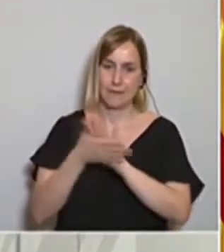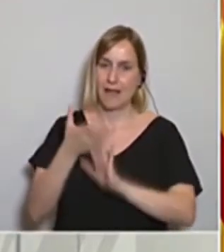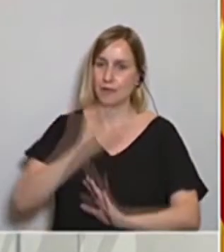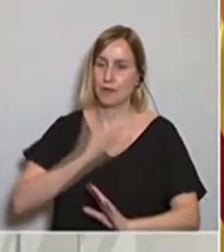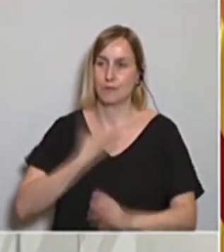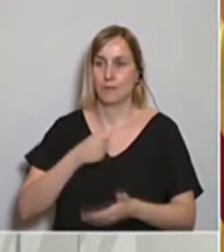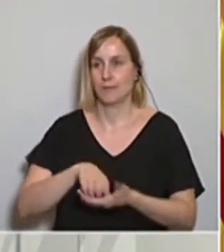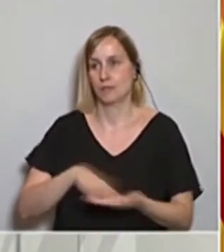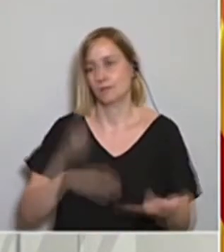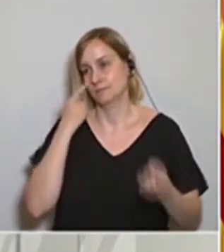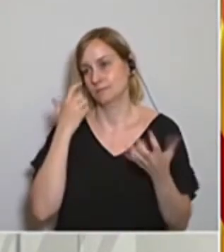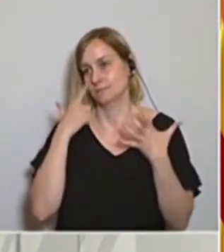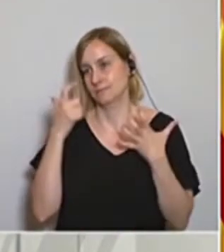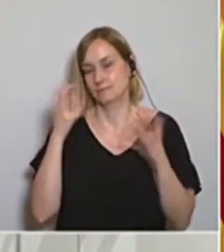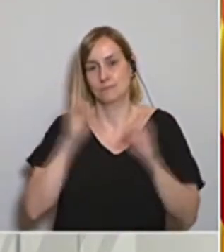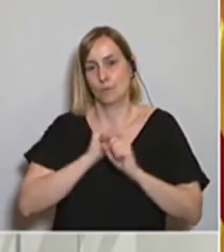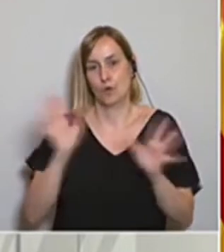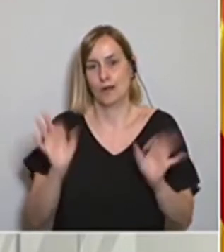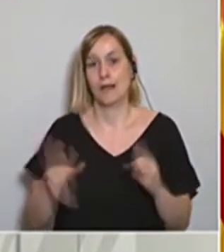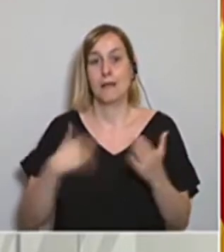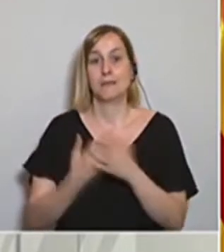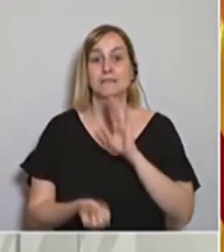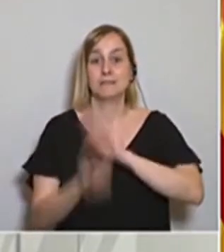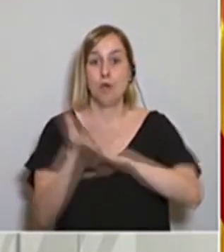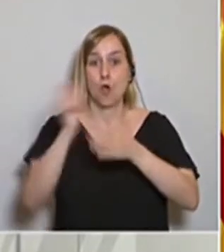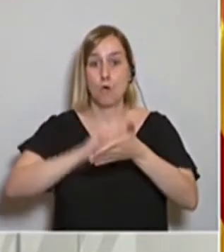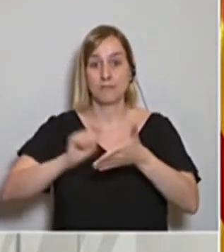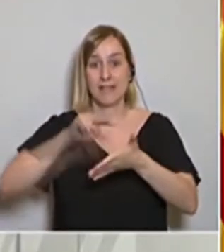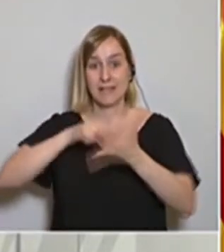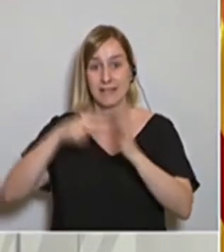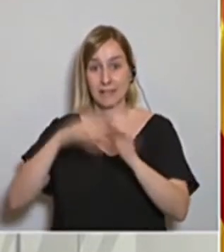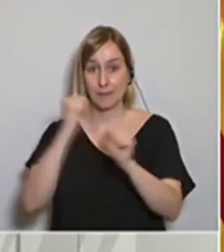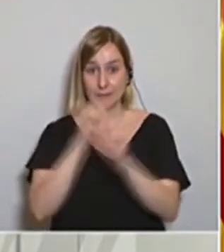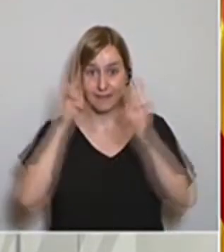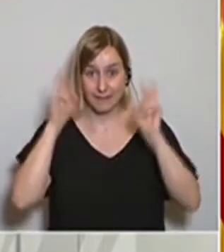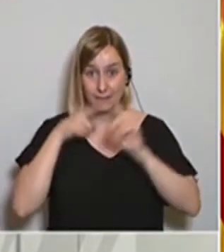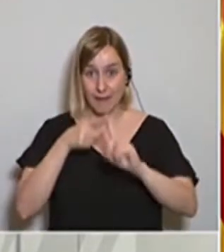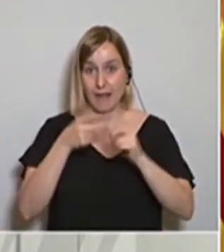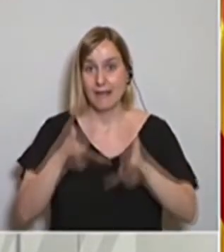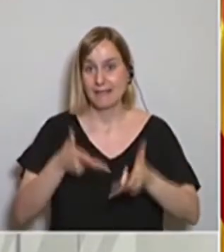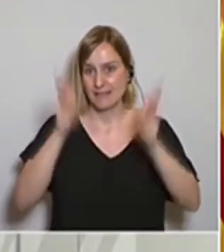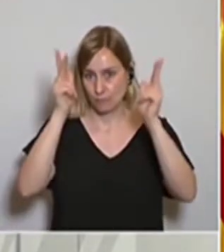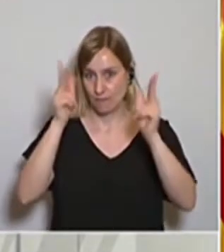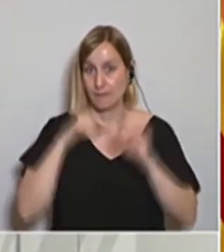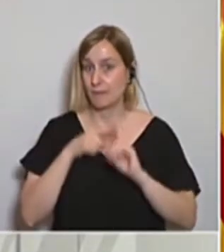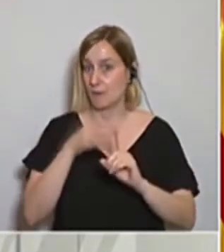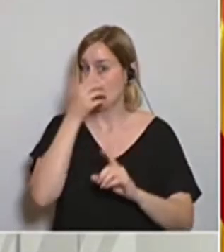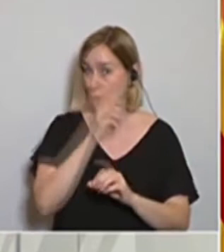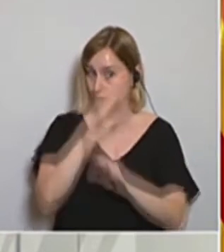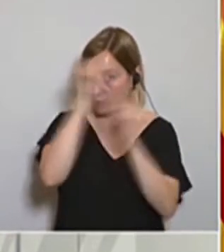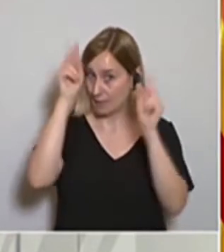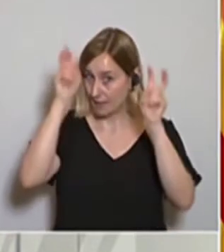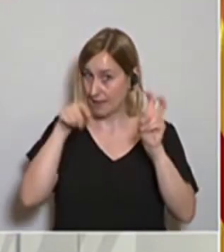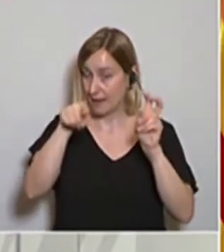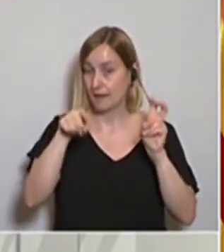per descomptat, i vam crear, a més a més, una oficina tècnica per treballar el desconfinament, però també no podem oblidar,